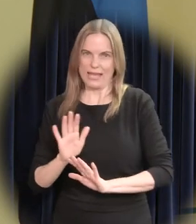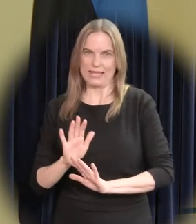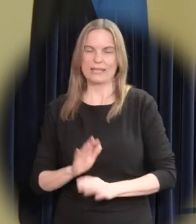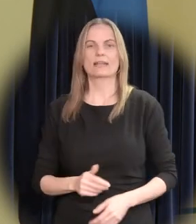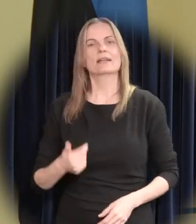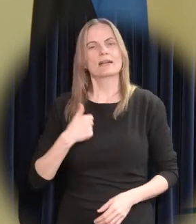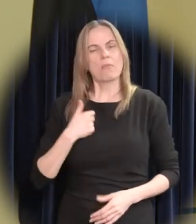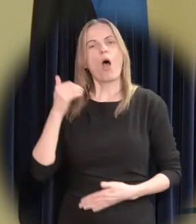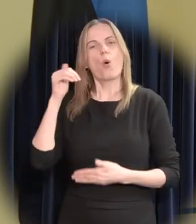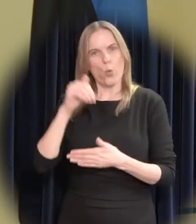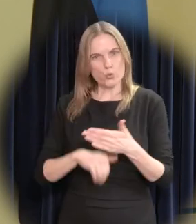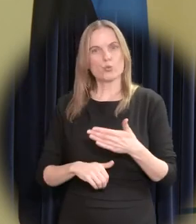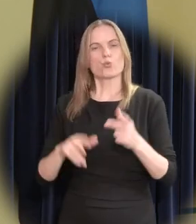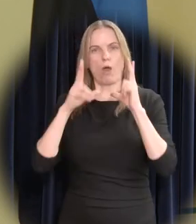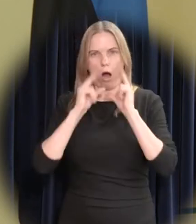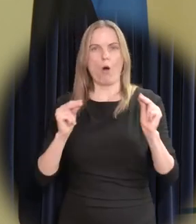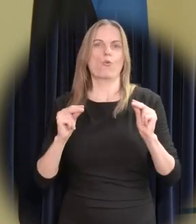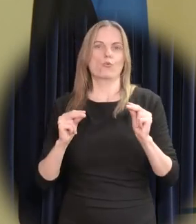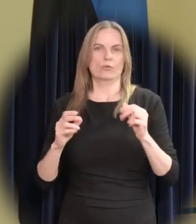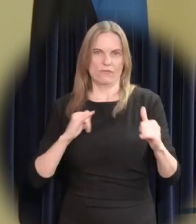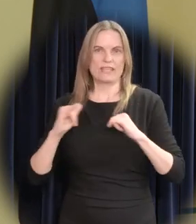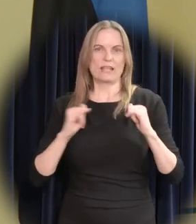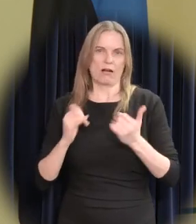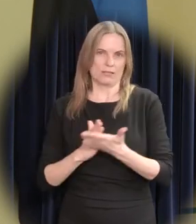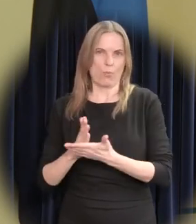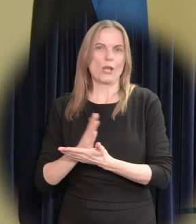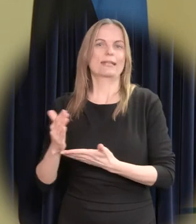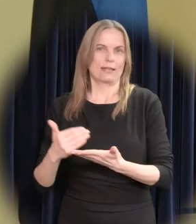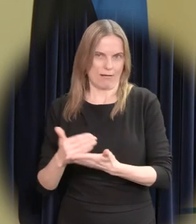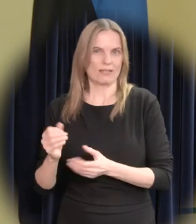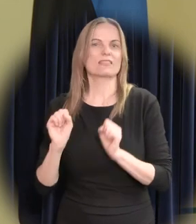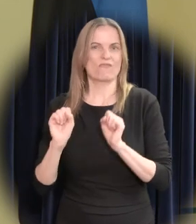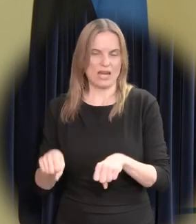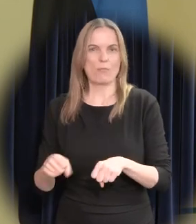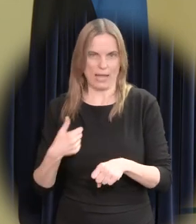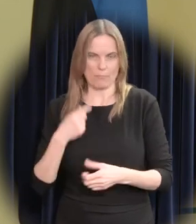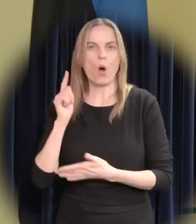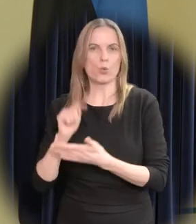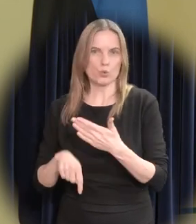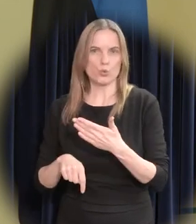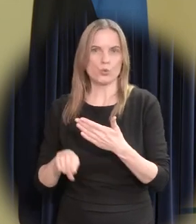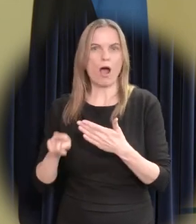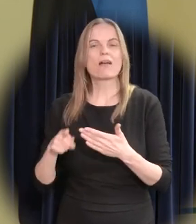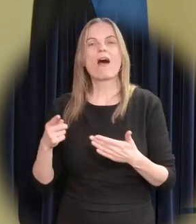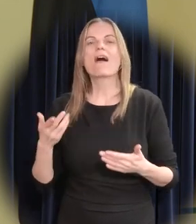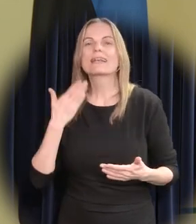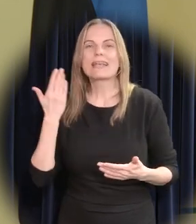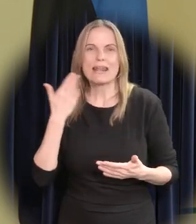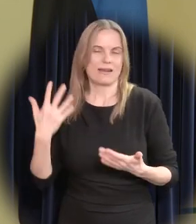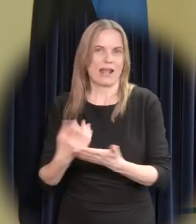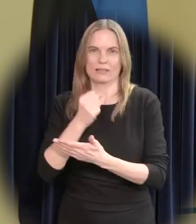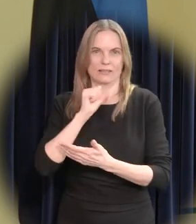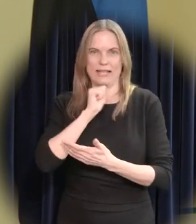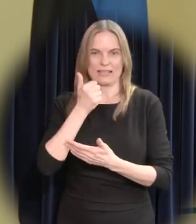et uskuda ausa ja viisaka poliitika võimalustesse. Aga midagi ei tule kergelt. Midagi ei tule ilma